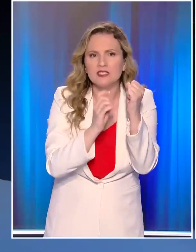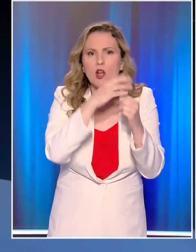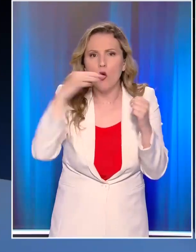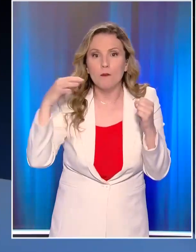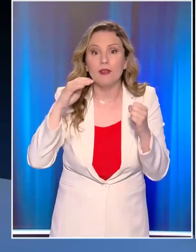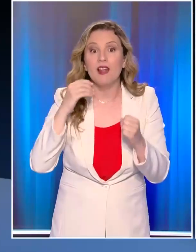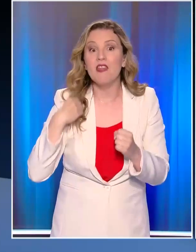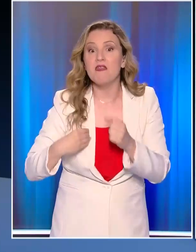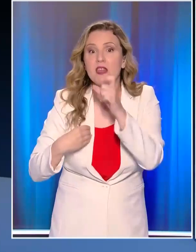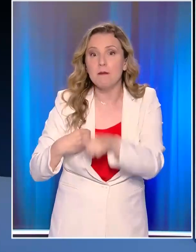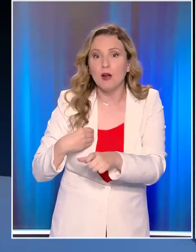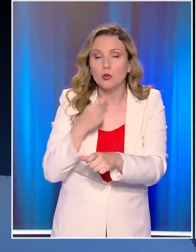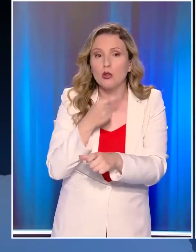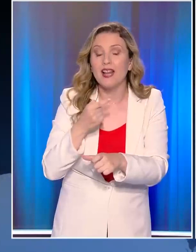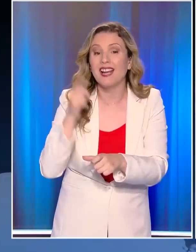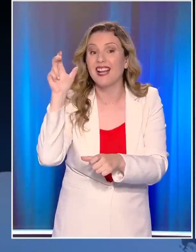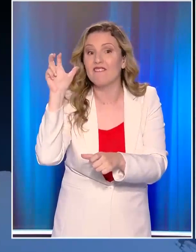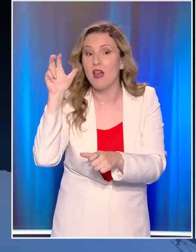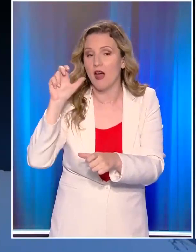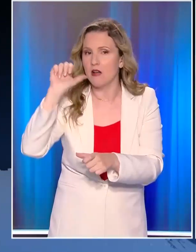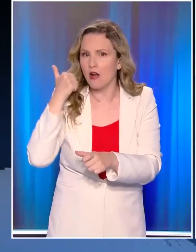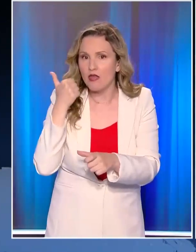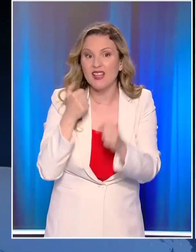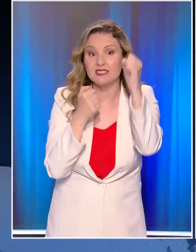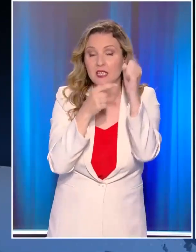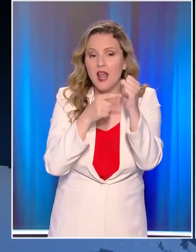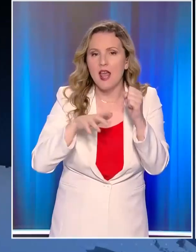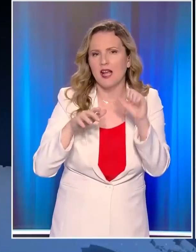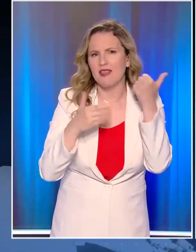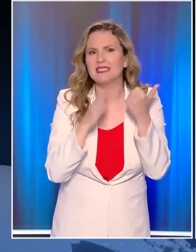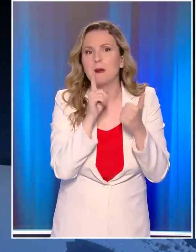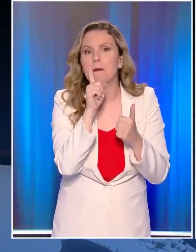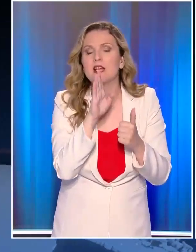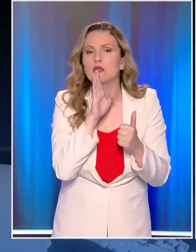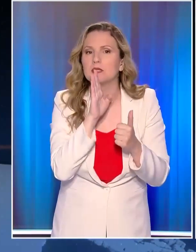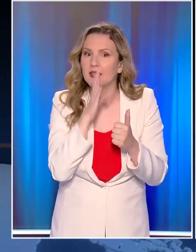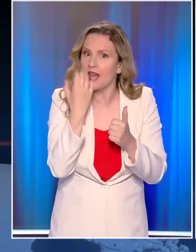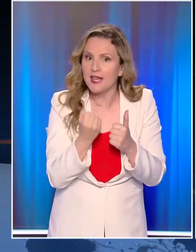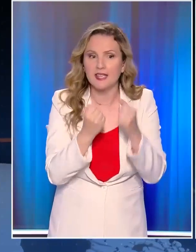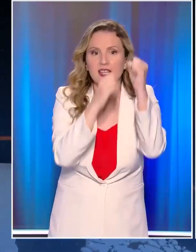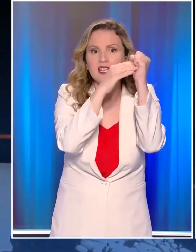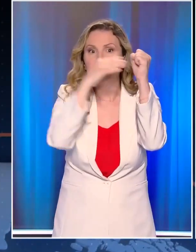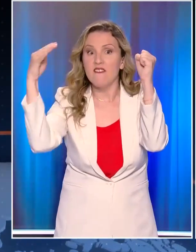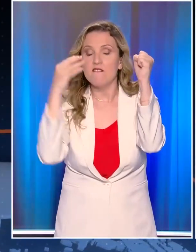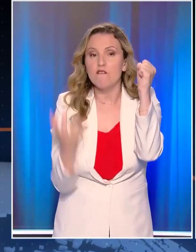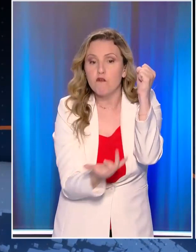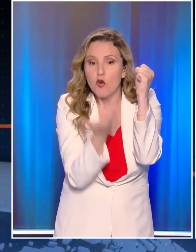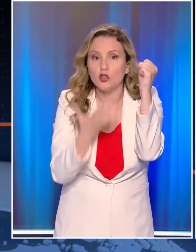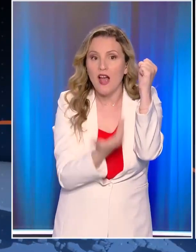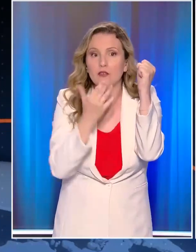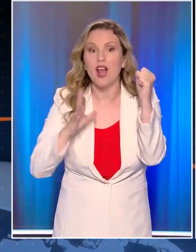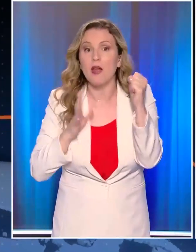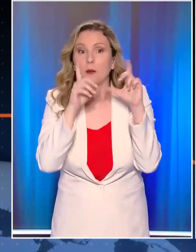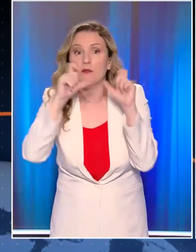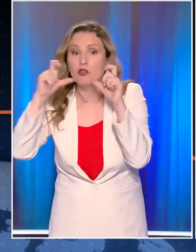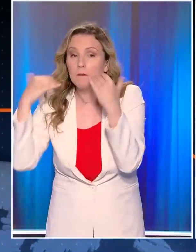Χθες στη μία η ώρα περίπου το μεσημέρι εδώ στον σταθμό αυτών βρέθηκαν και άνθρωποι την ίδια στιγμή που ξεκίνησε η φωτιά και βγάλαν φωτογραφίες.